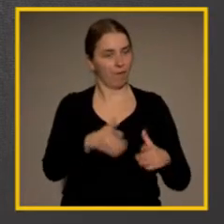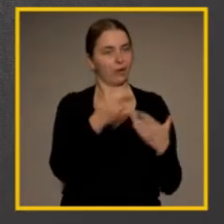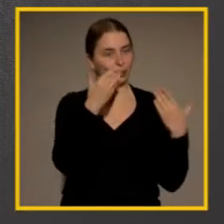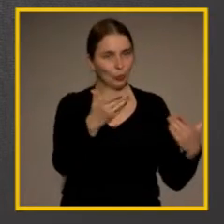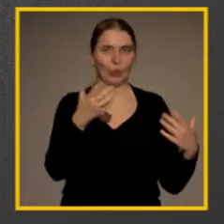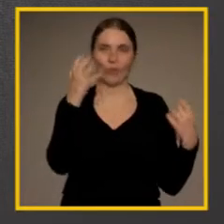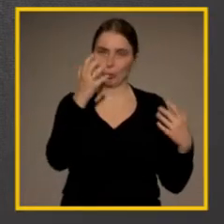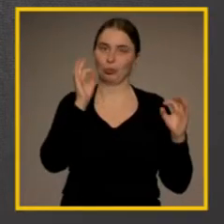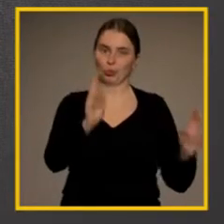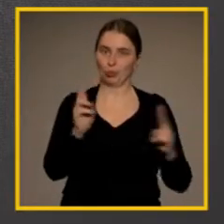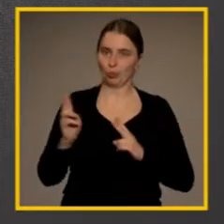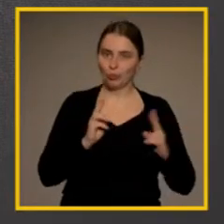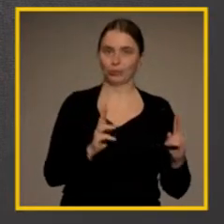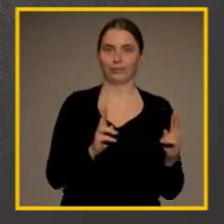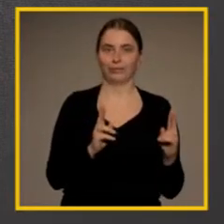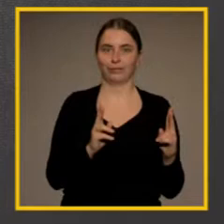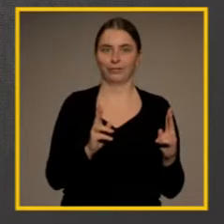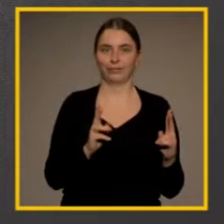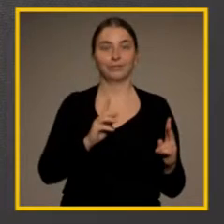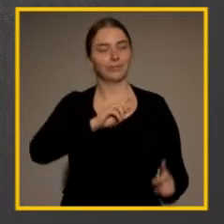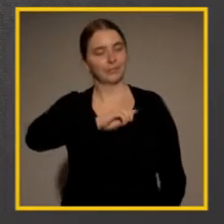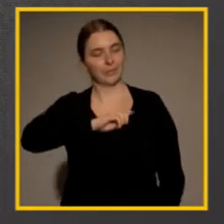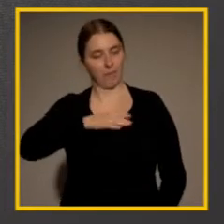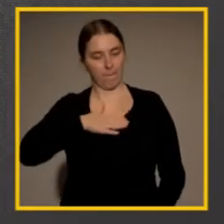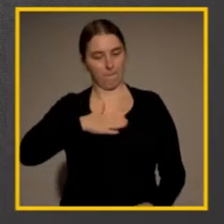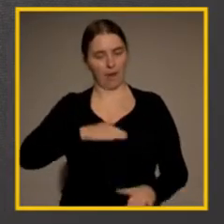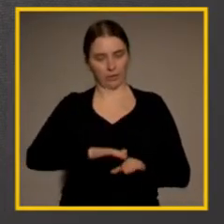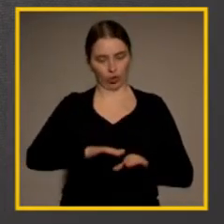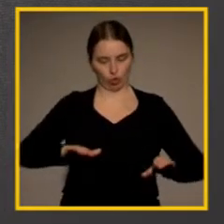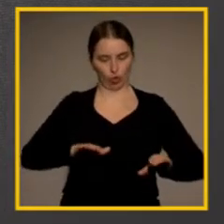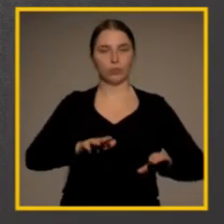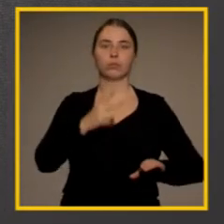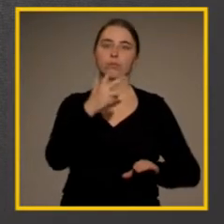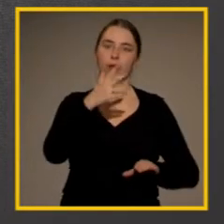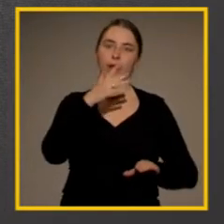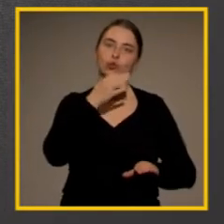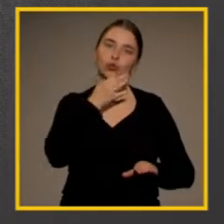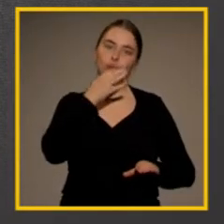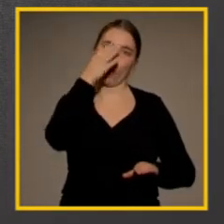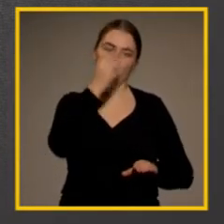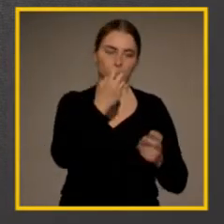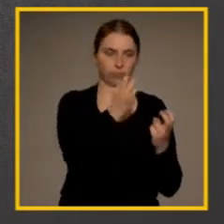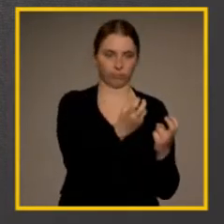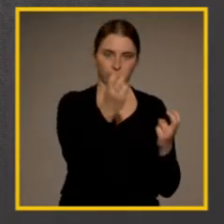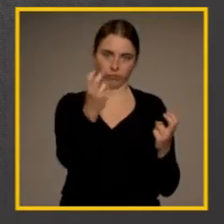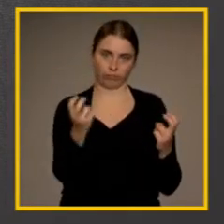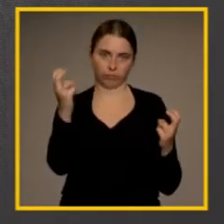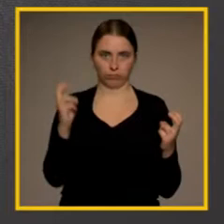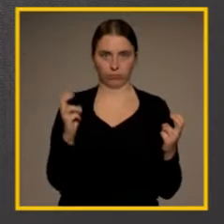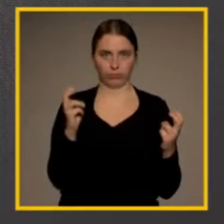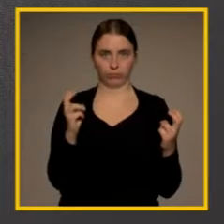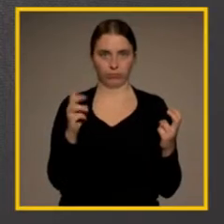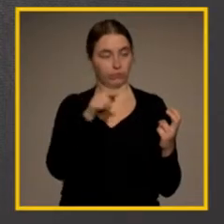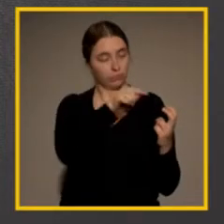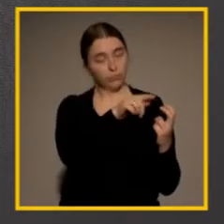Veranstaltung vor. Ich saß mit drei jungen Männern meines Alters an einem